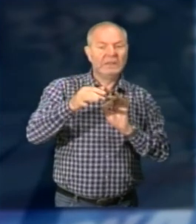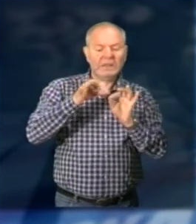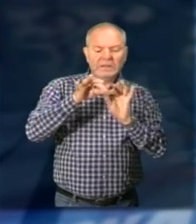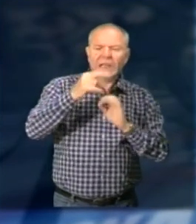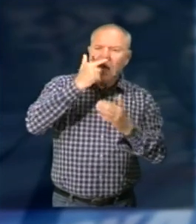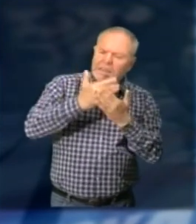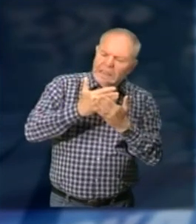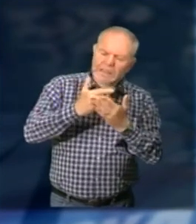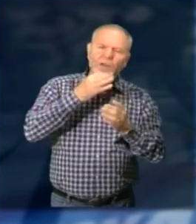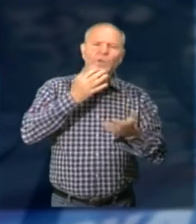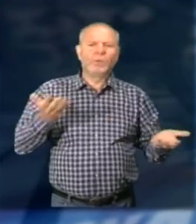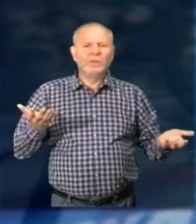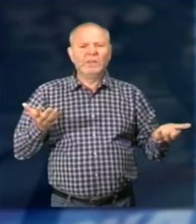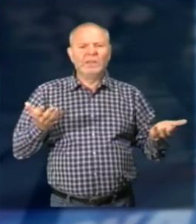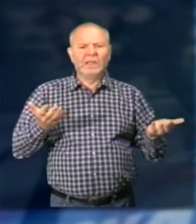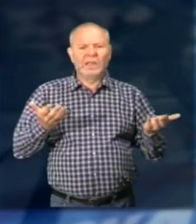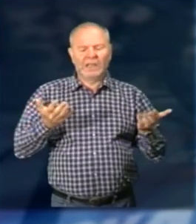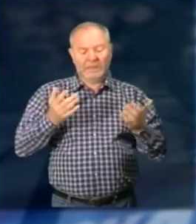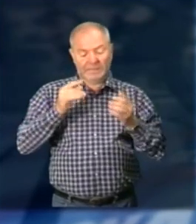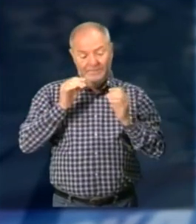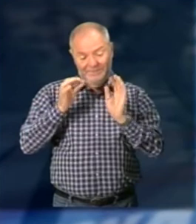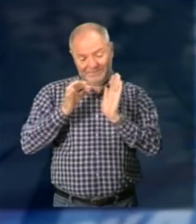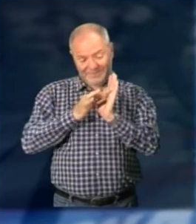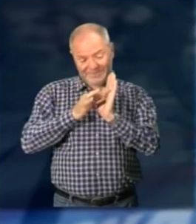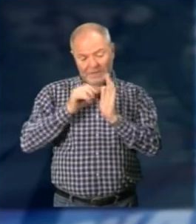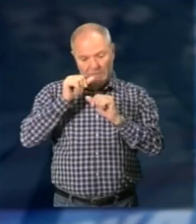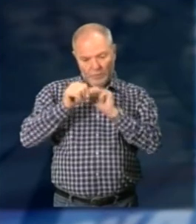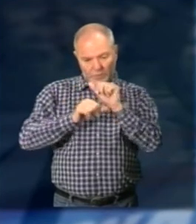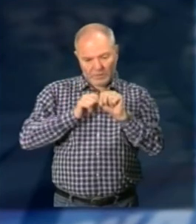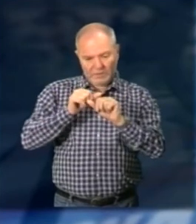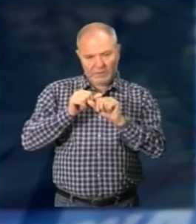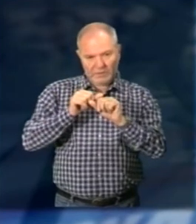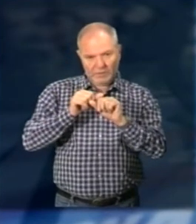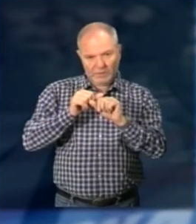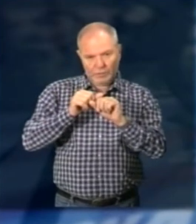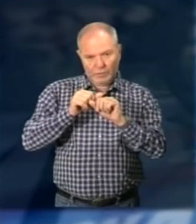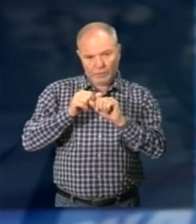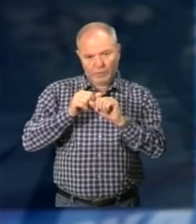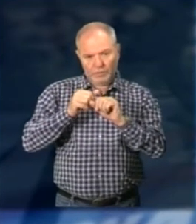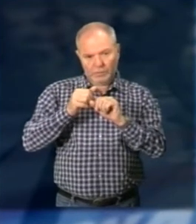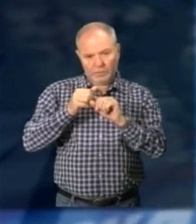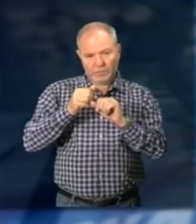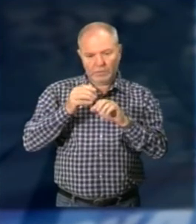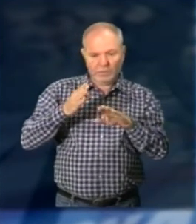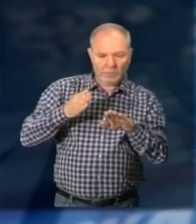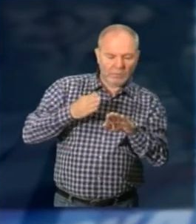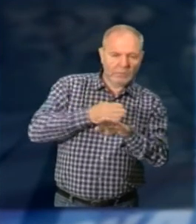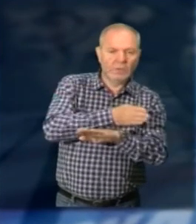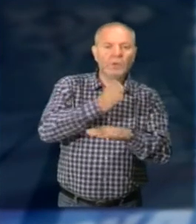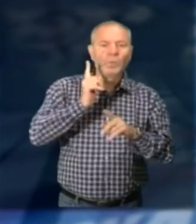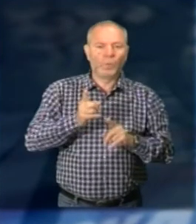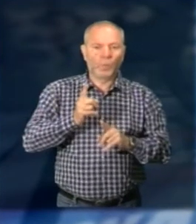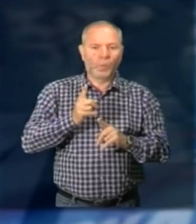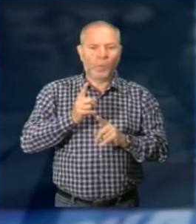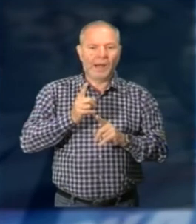vuol dire poco La modifica riguarda essenzialmente il sorpasso solo dei velocipedi, che così definisce il codice della